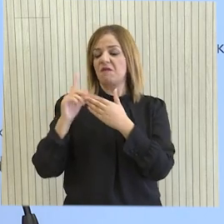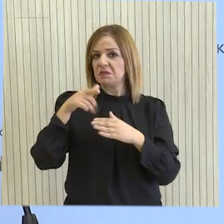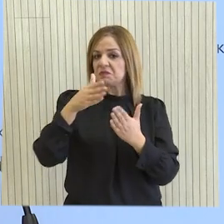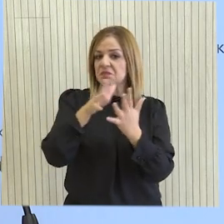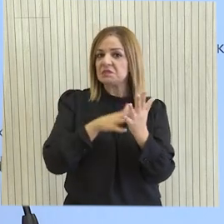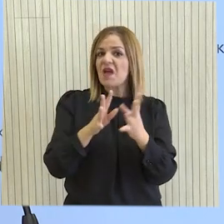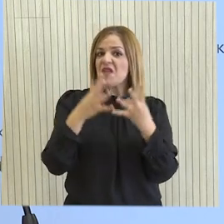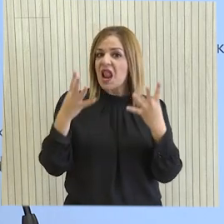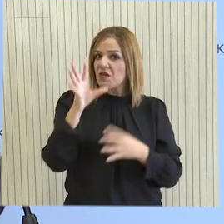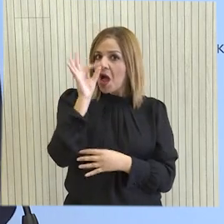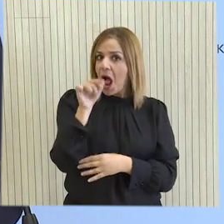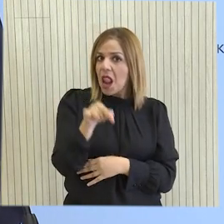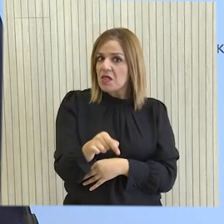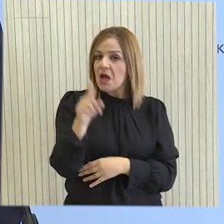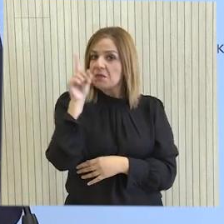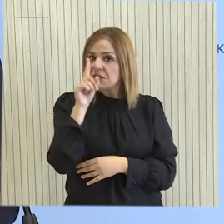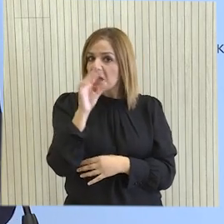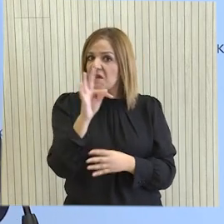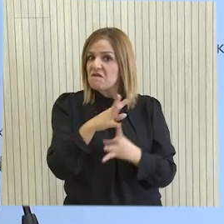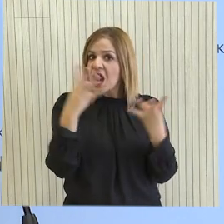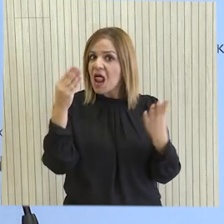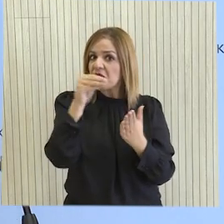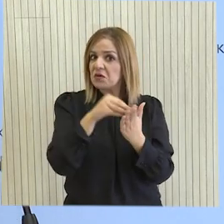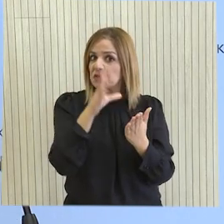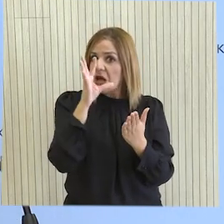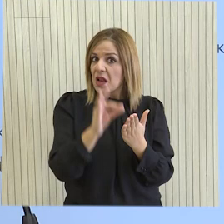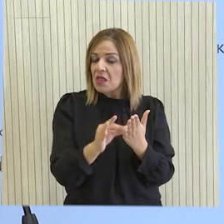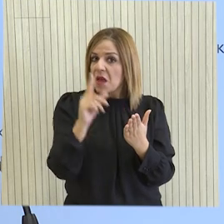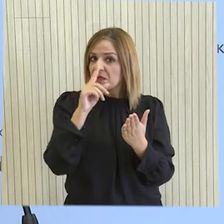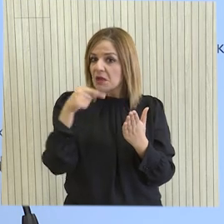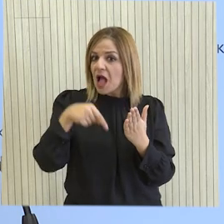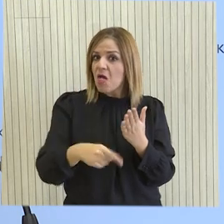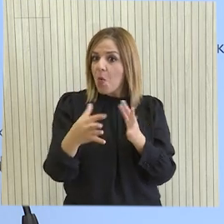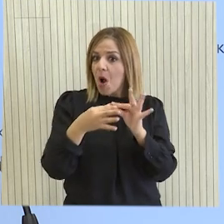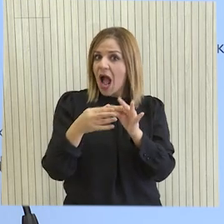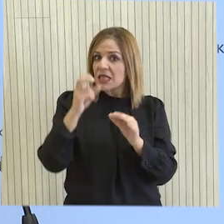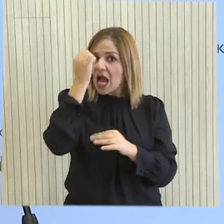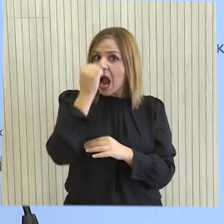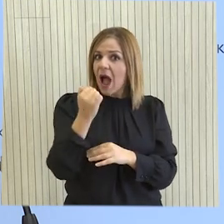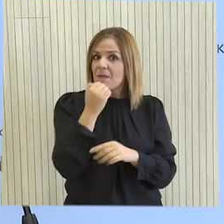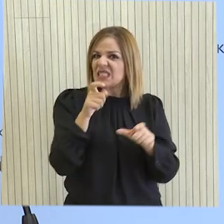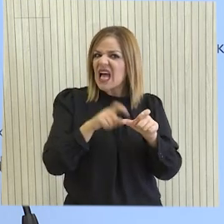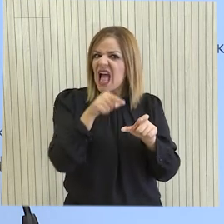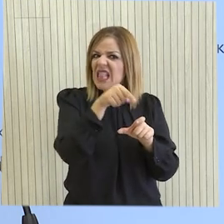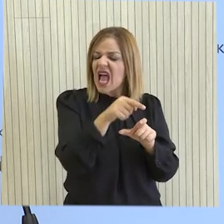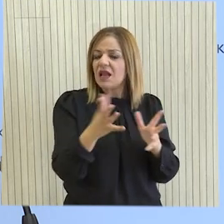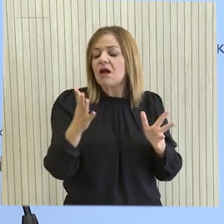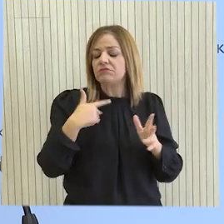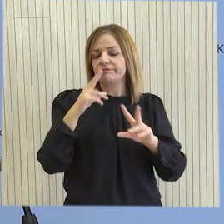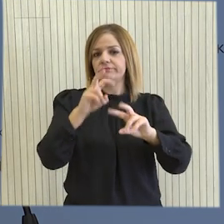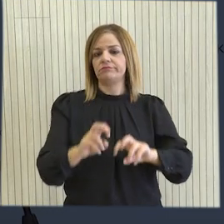αυτών των στοιχεών. Τα όσα αναφέρονται στο δημοσίγμα είναι κάτι το οποίο είναι στην αντίληψη μας, είναι η υπόψη μας και το διαρευνούμε κι εμείς.